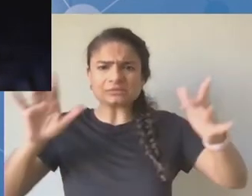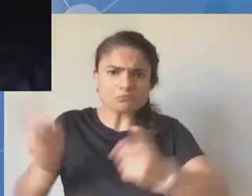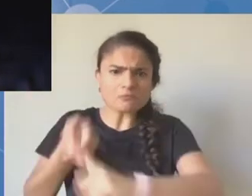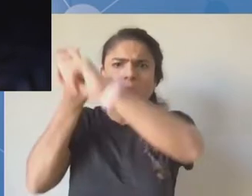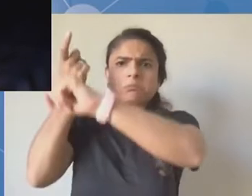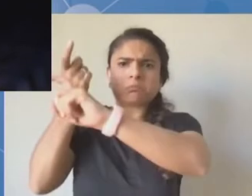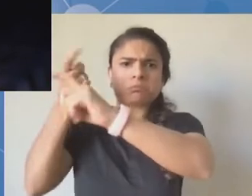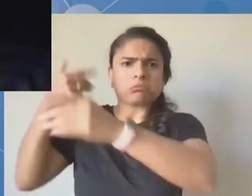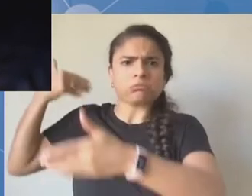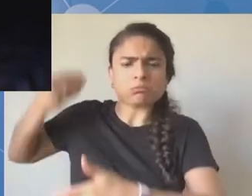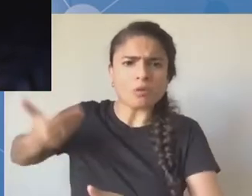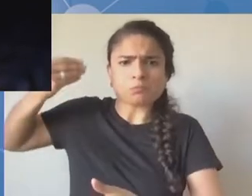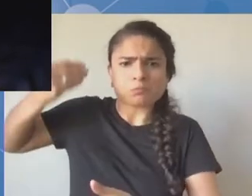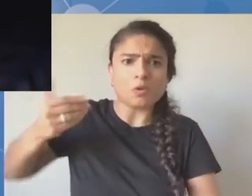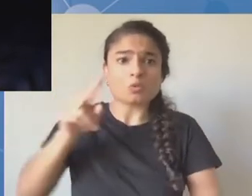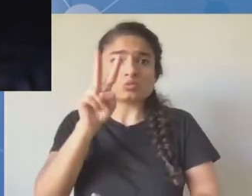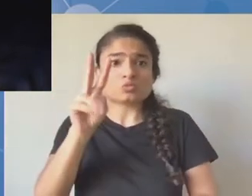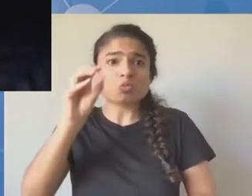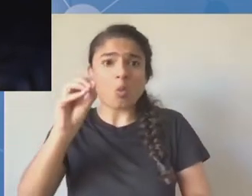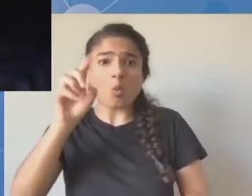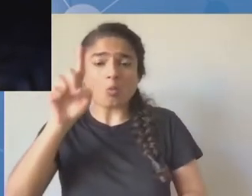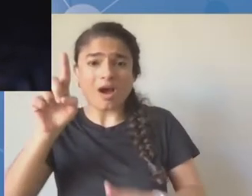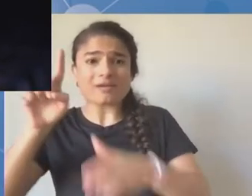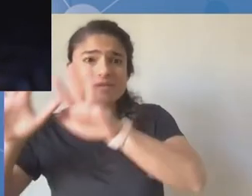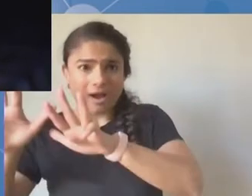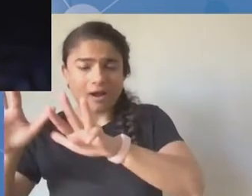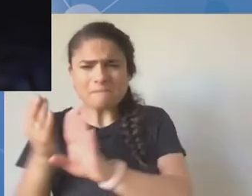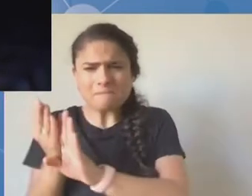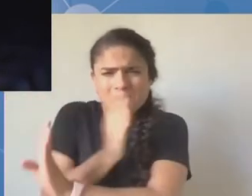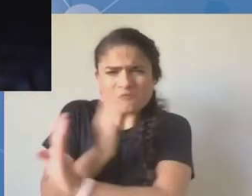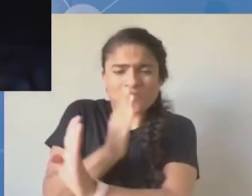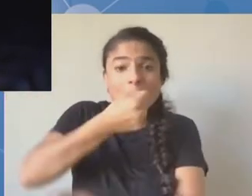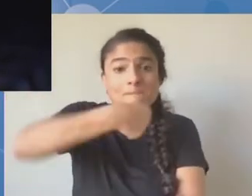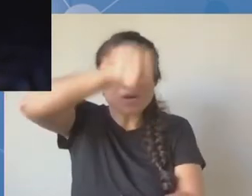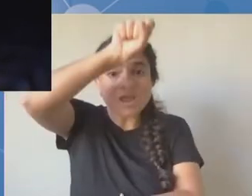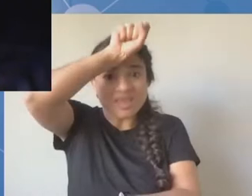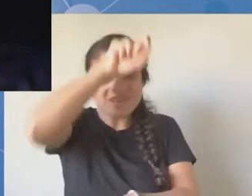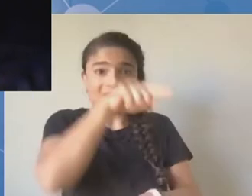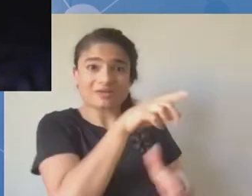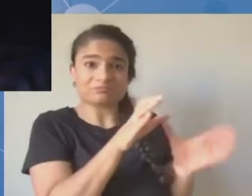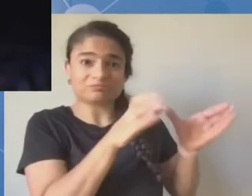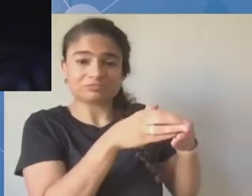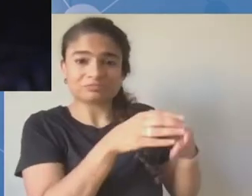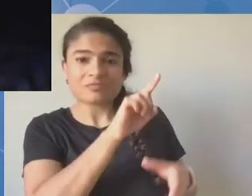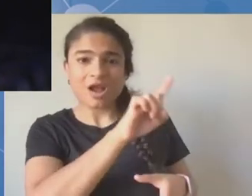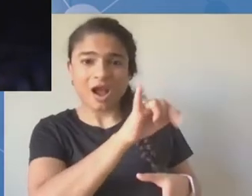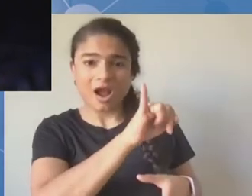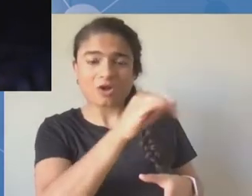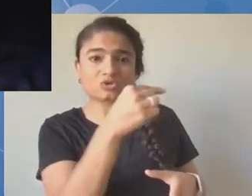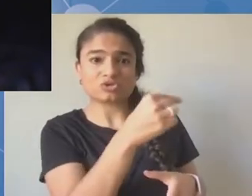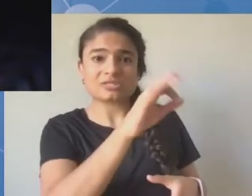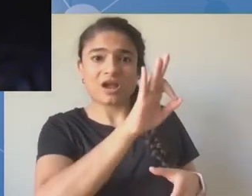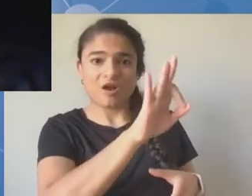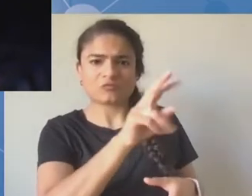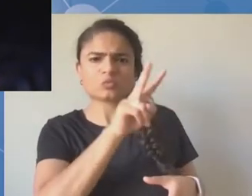negatywne zjawisko. Kolejne wyłączenie nastąpiło 25 października tego roku ze względu na